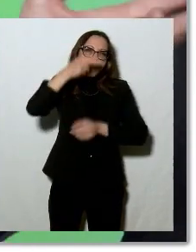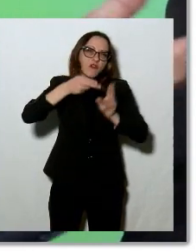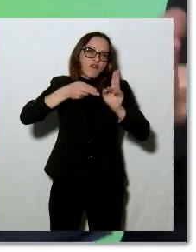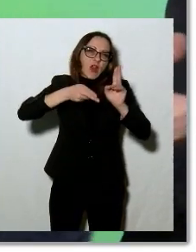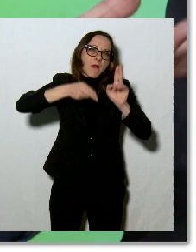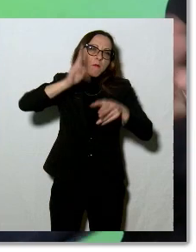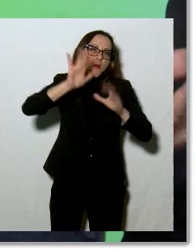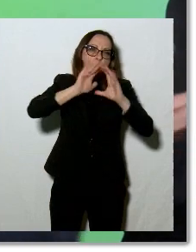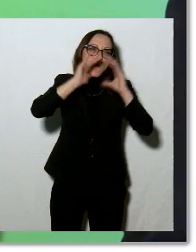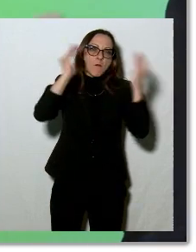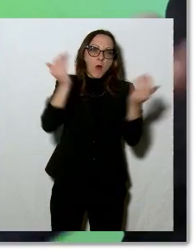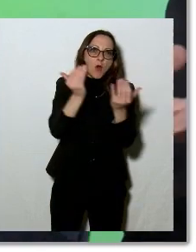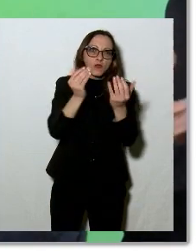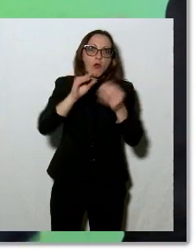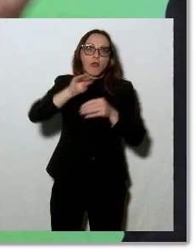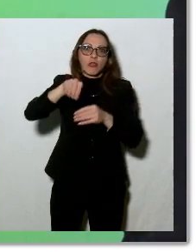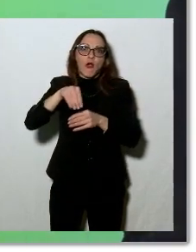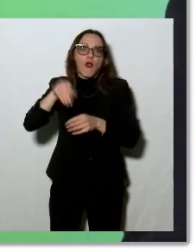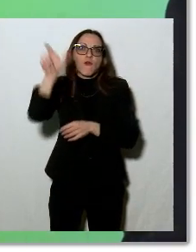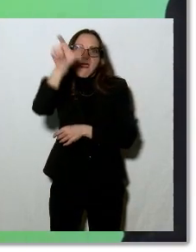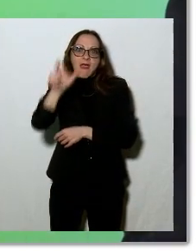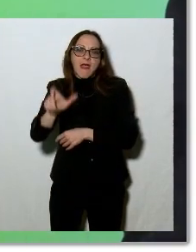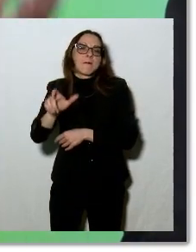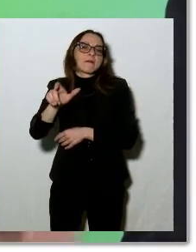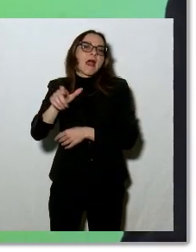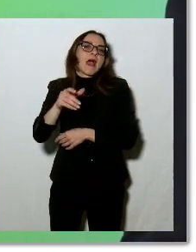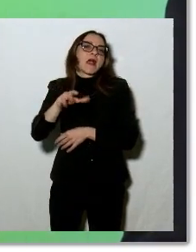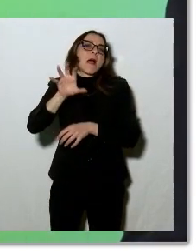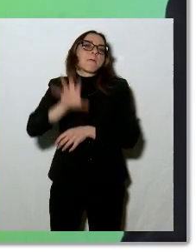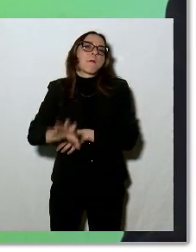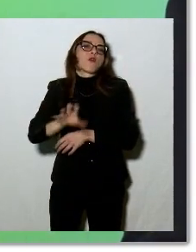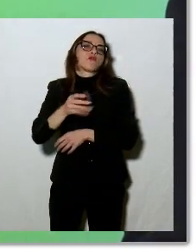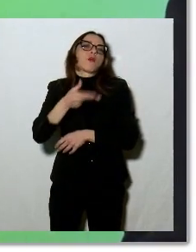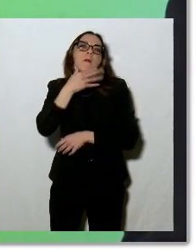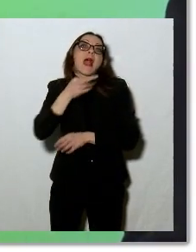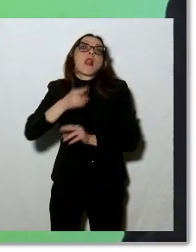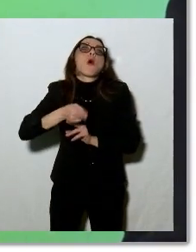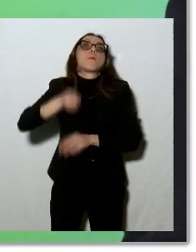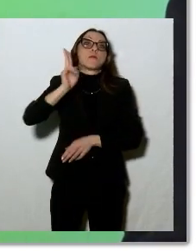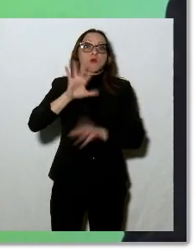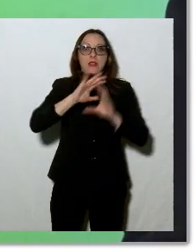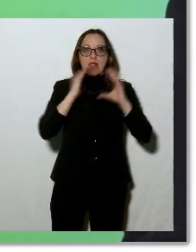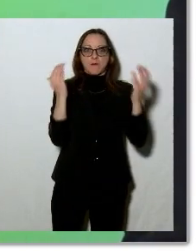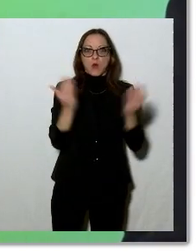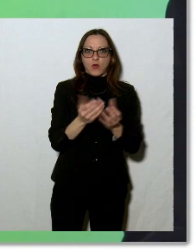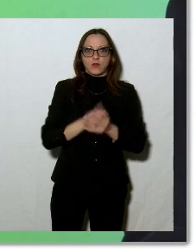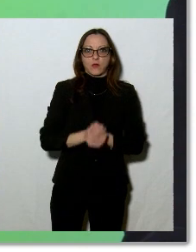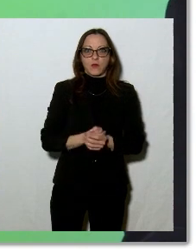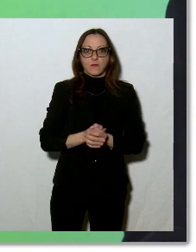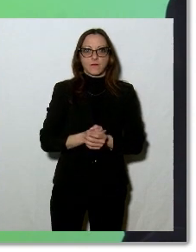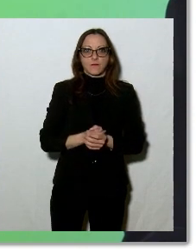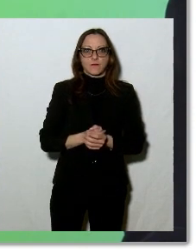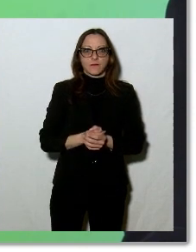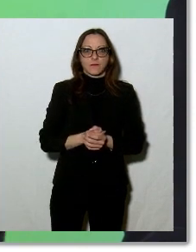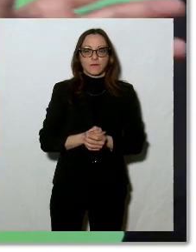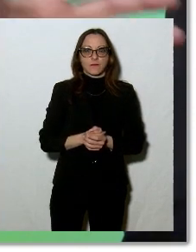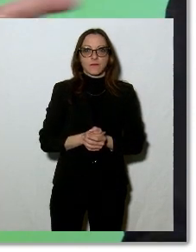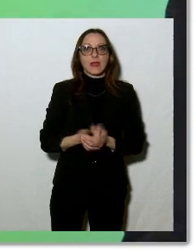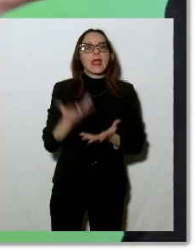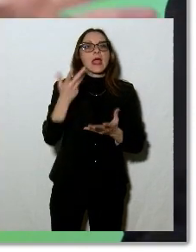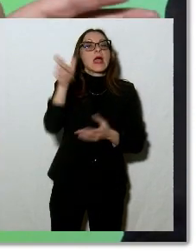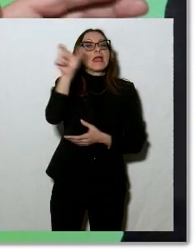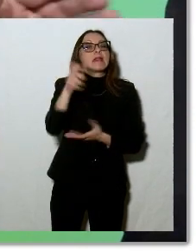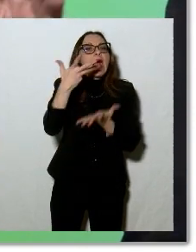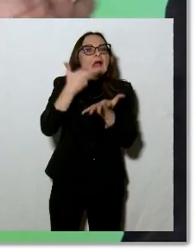L'Italia è effettivamente il paese più bello. E noi la raccontiamo non solo attraverso la